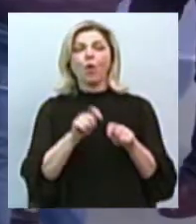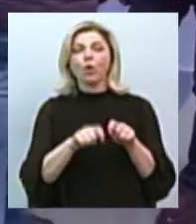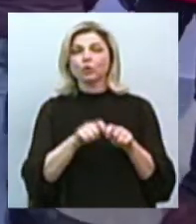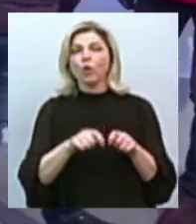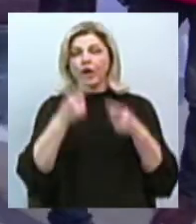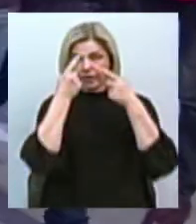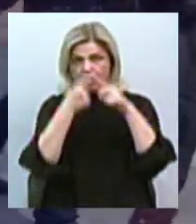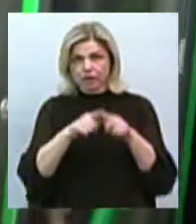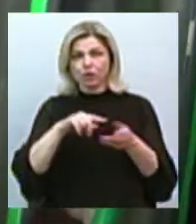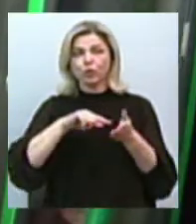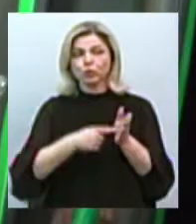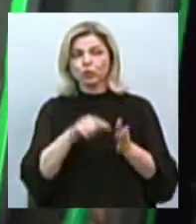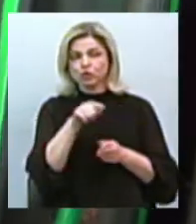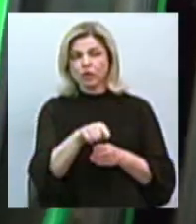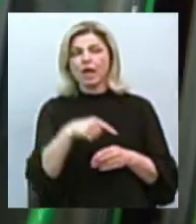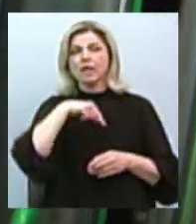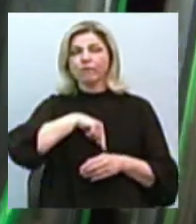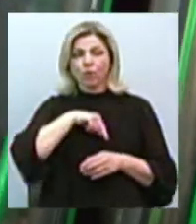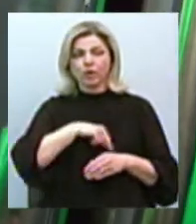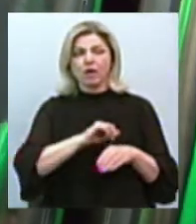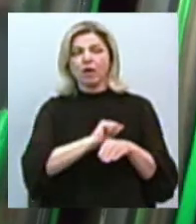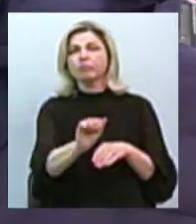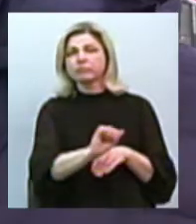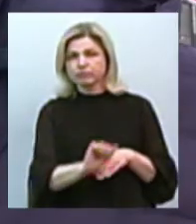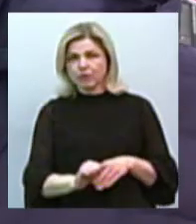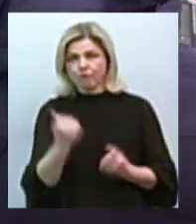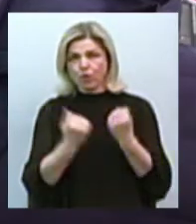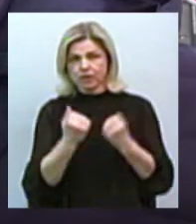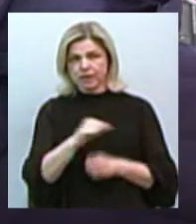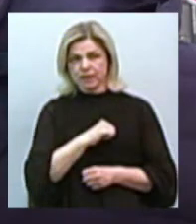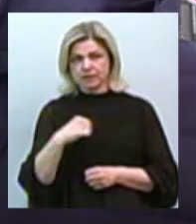пункті підлогу салонів та поручні водії протирають самостійно.